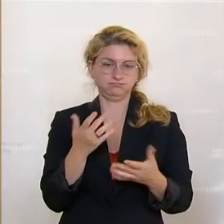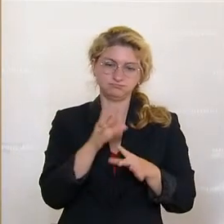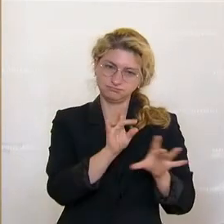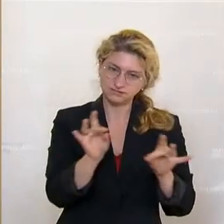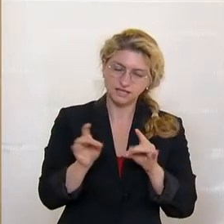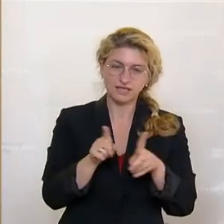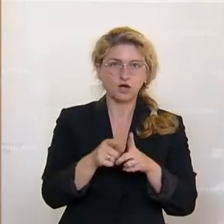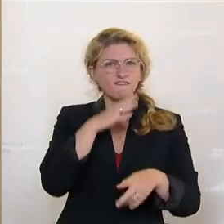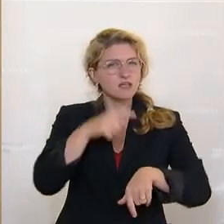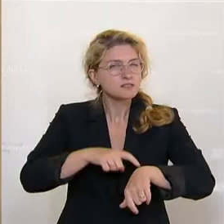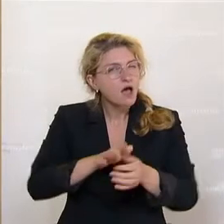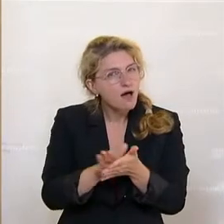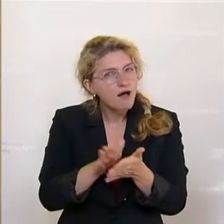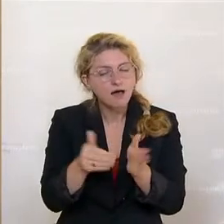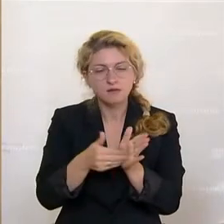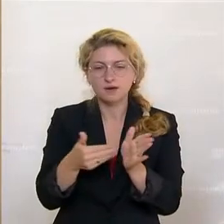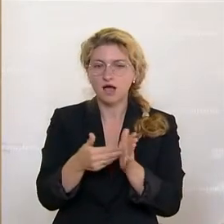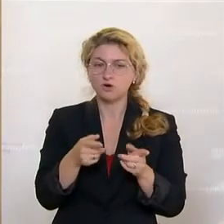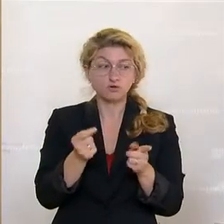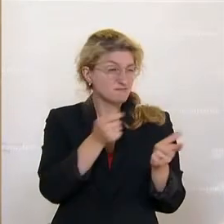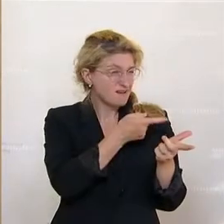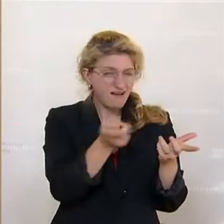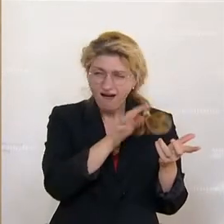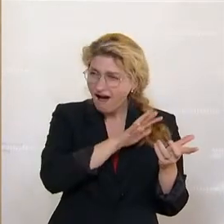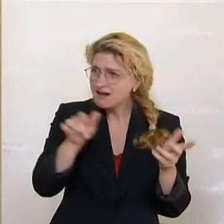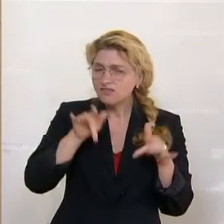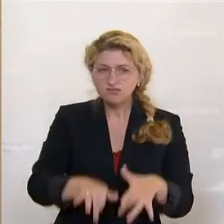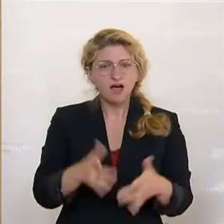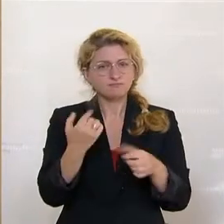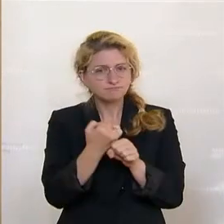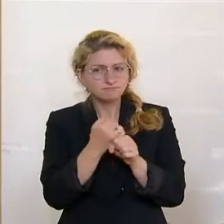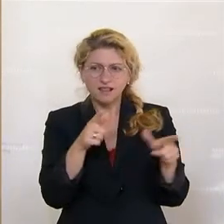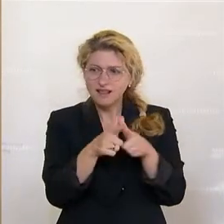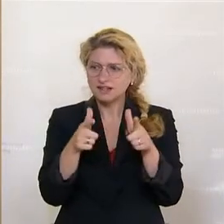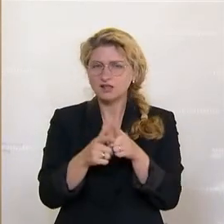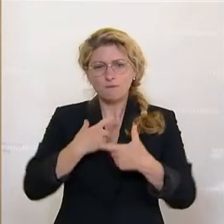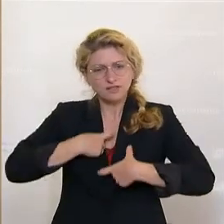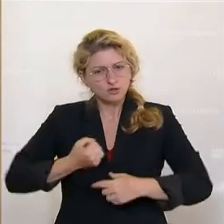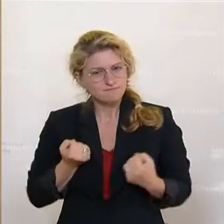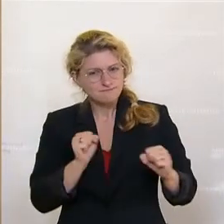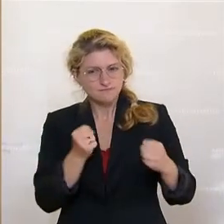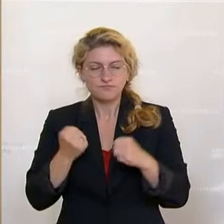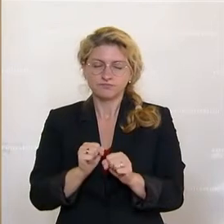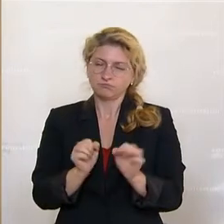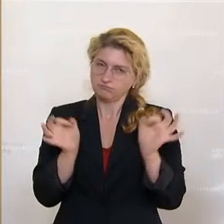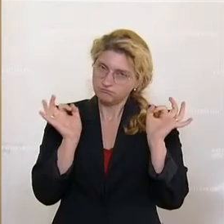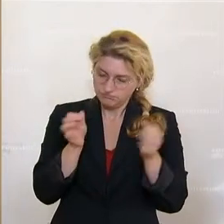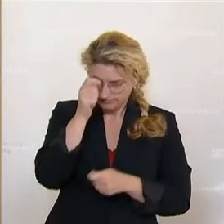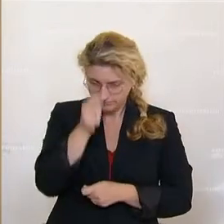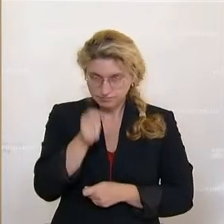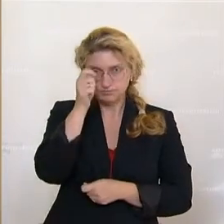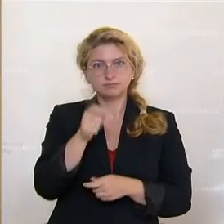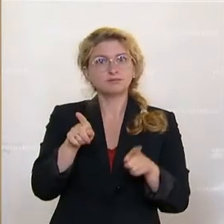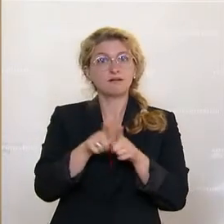und das ist Großartiges, was alle hier leisten, was den persönlichen Einsatz betrifft. Dasselbe gilt selbstverständlich auch